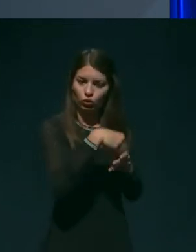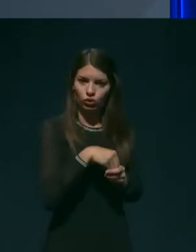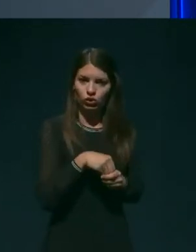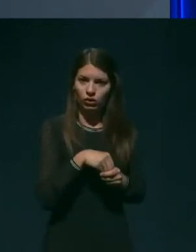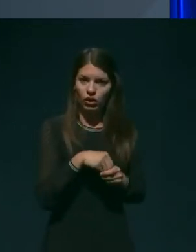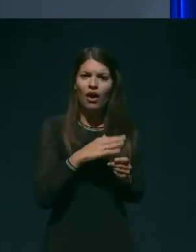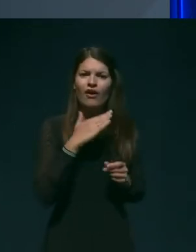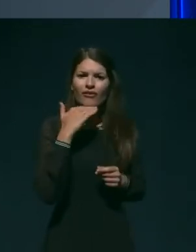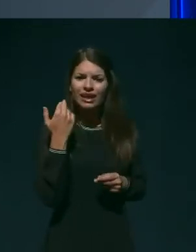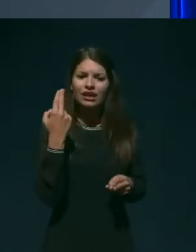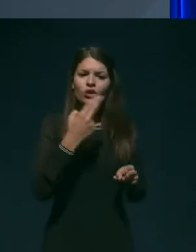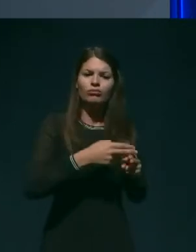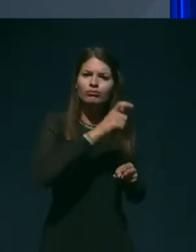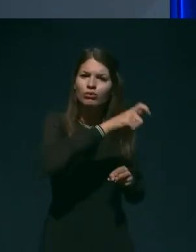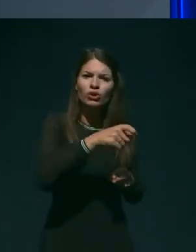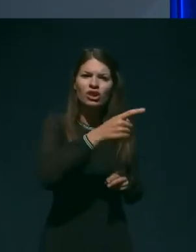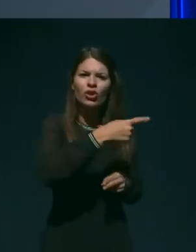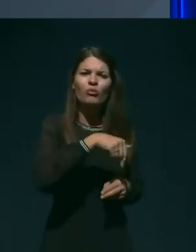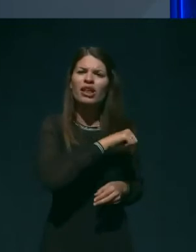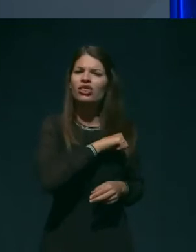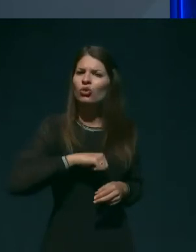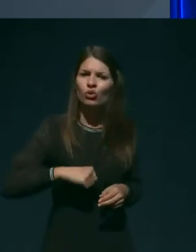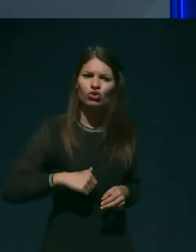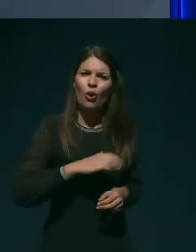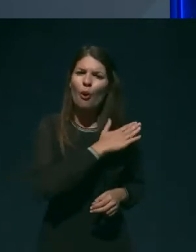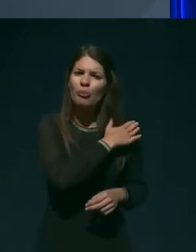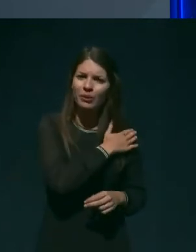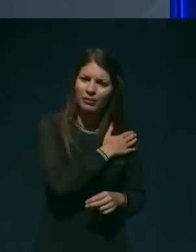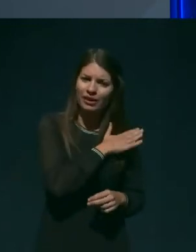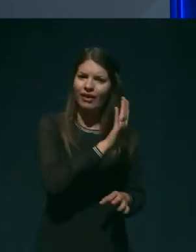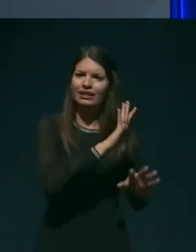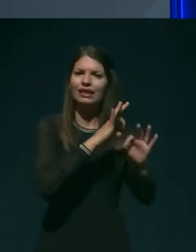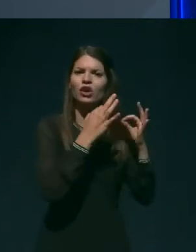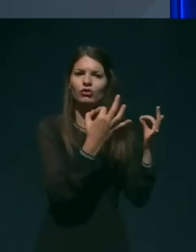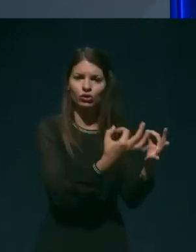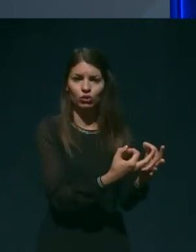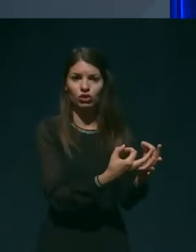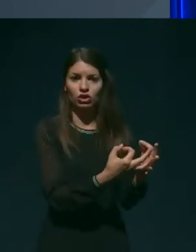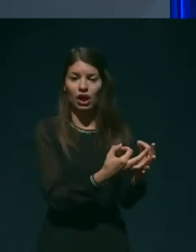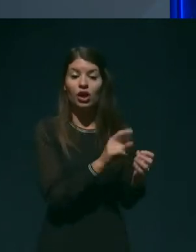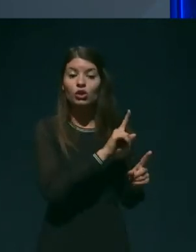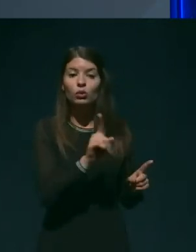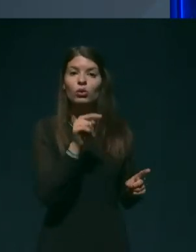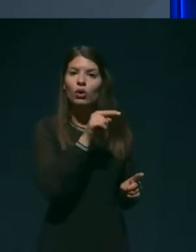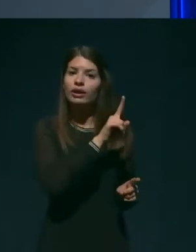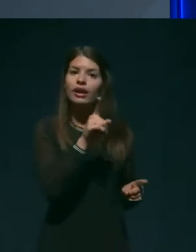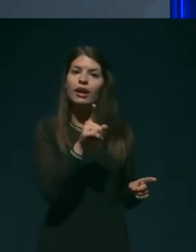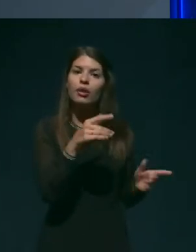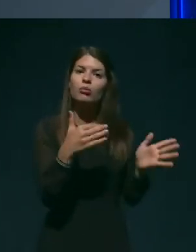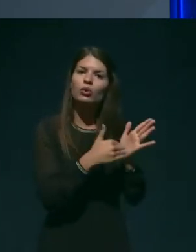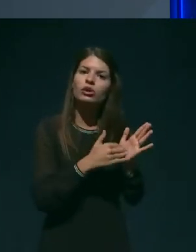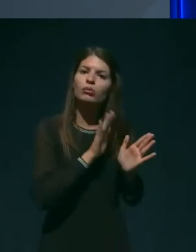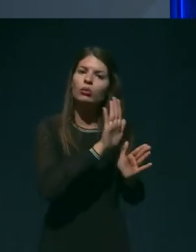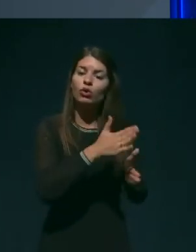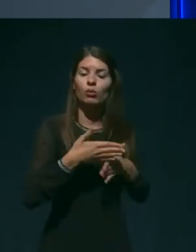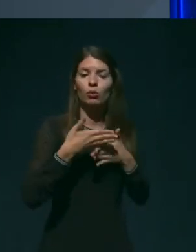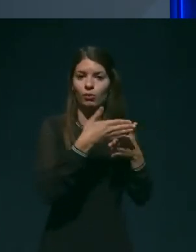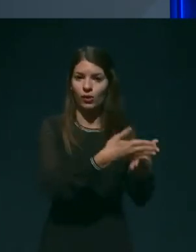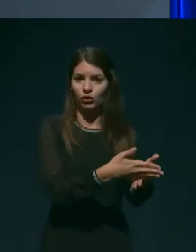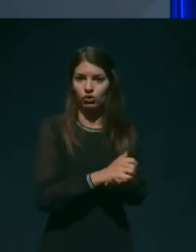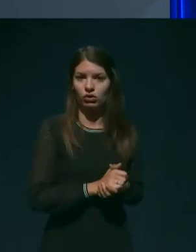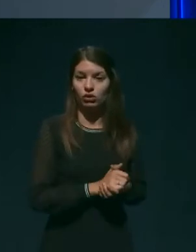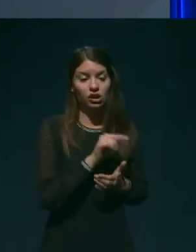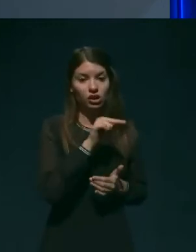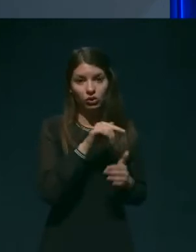obrmenjevati svojih bližnjih do točke, ko nujno tudi potrebujejo njihovo pomoč. In to je treba spoštovati.